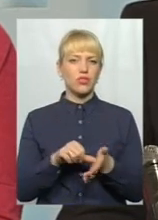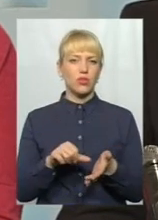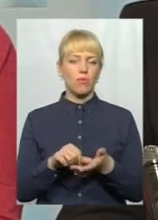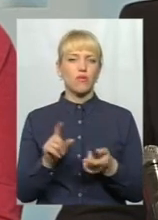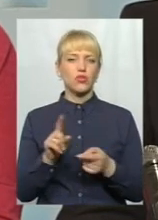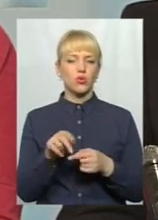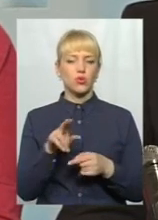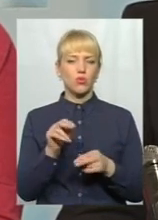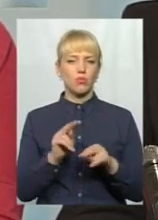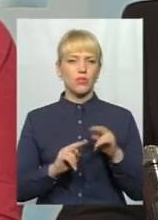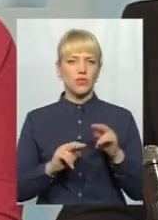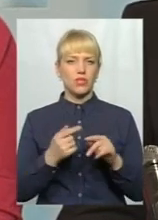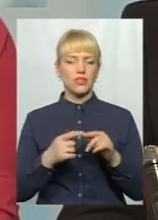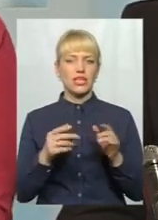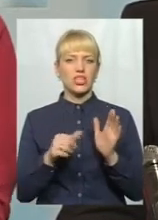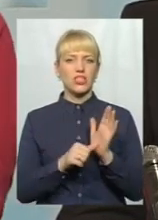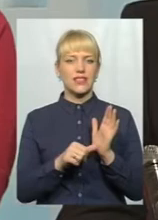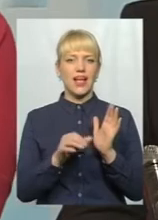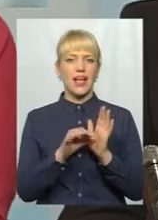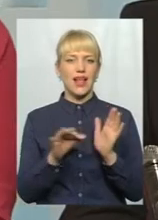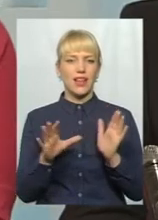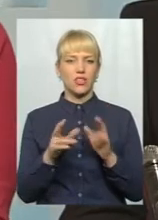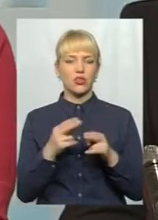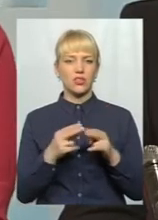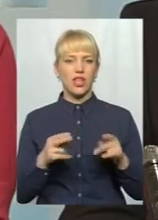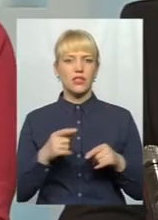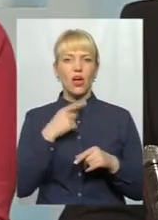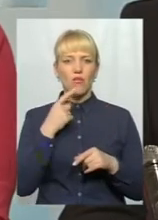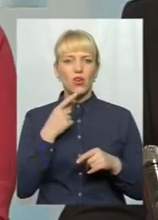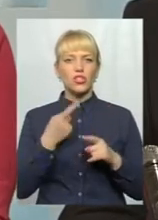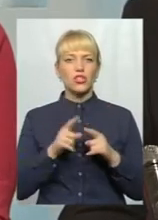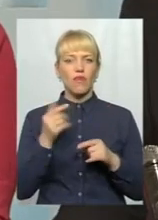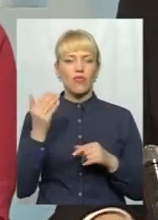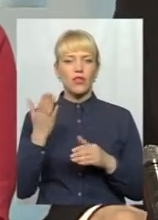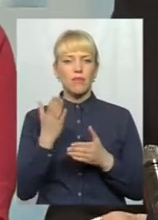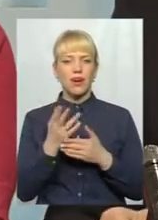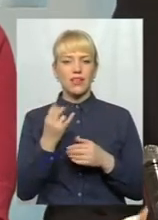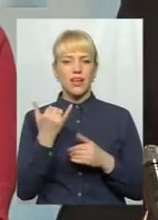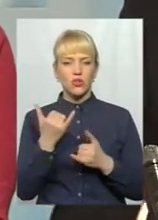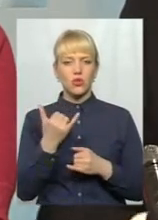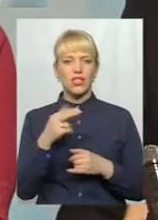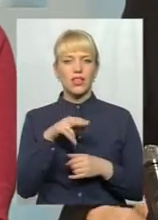цих шести гідроелектростанцій, тому що вони говорять про те, що маючи на сьогоднішній день Дністровську